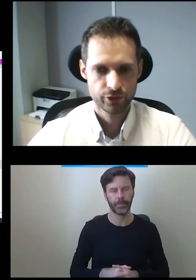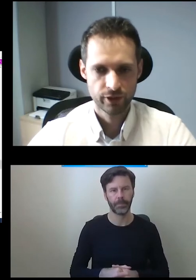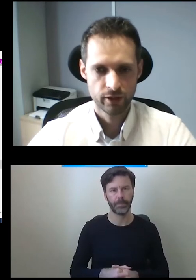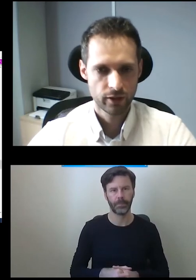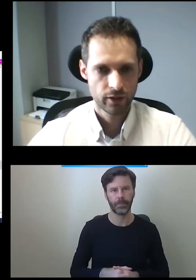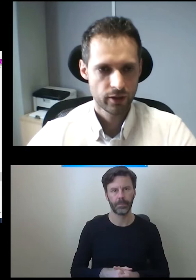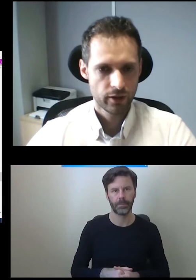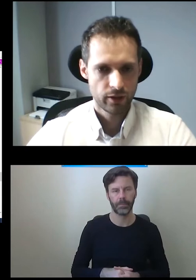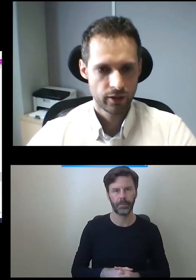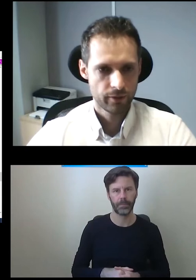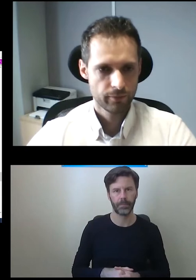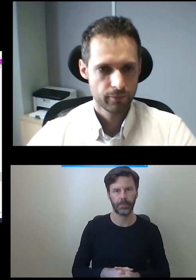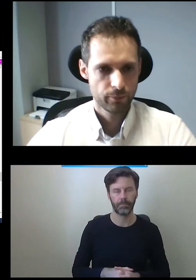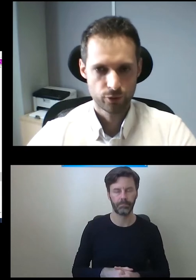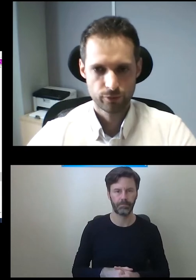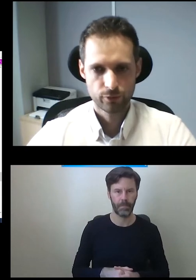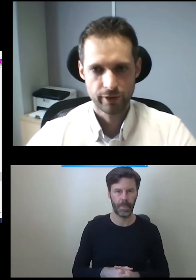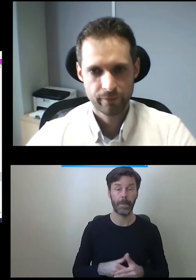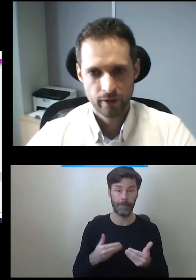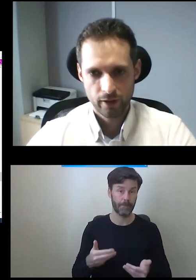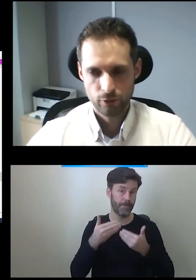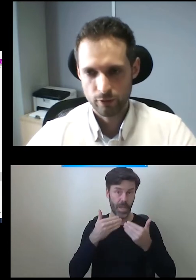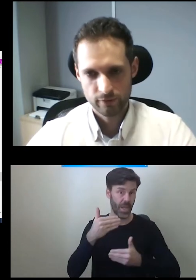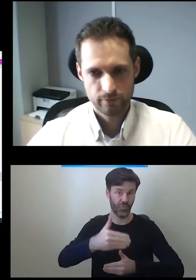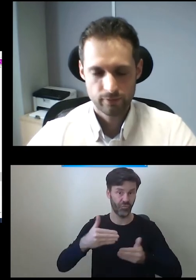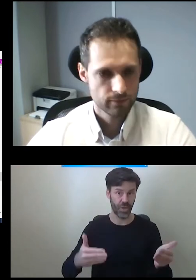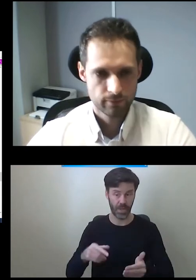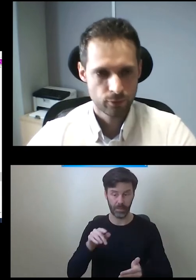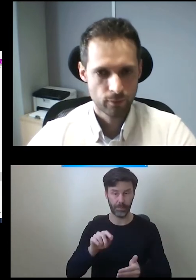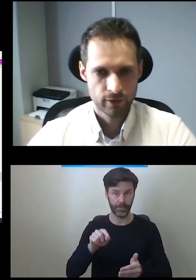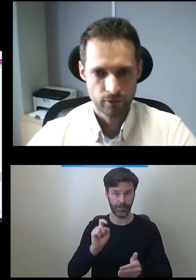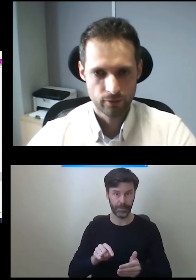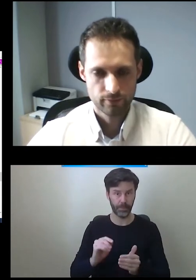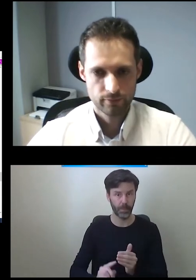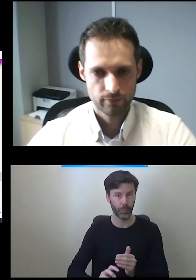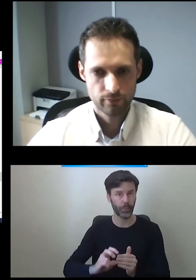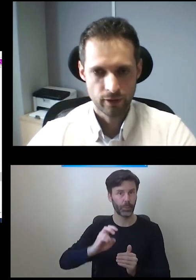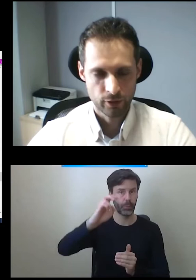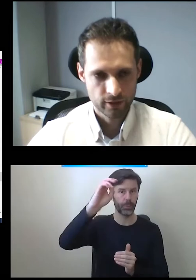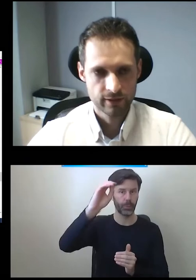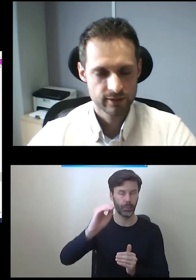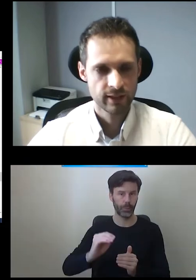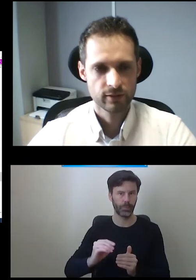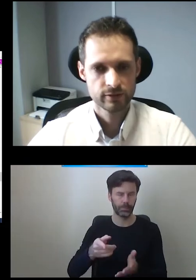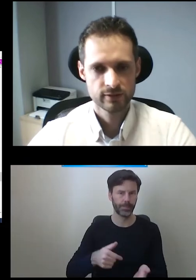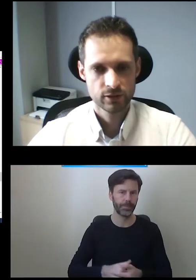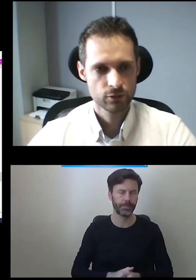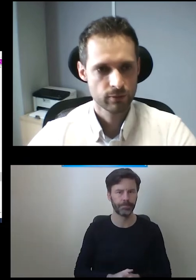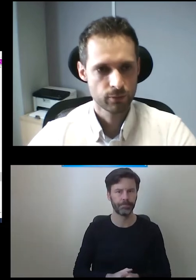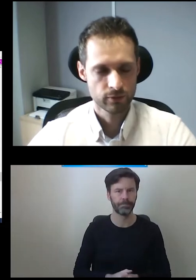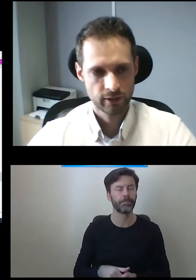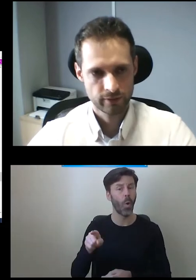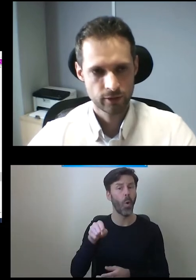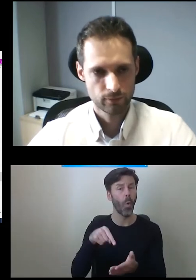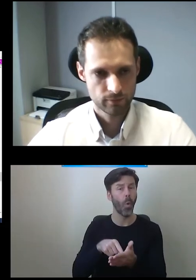do przemieszczenia poziomów tutaj. To akurat było bardzo, akurat klient Seattle zależył